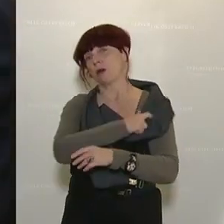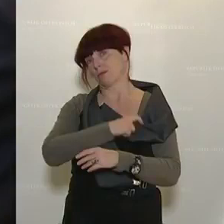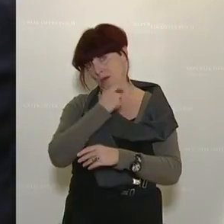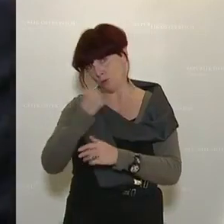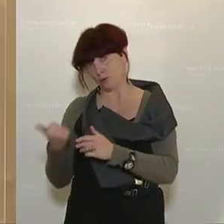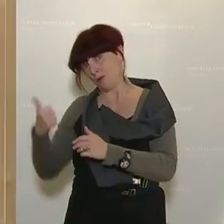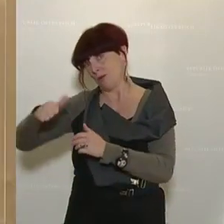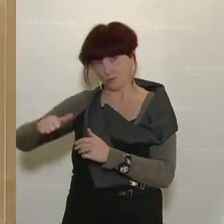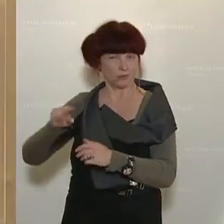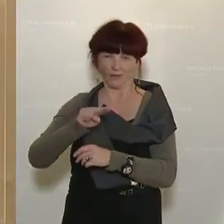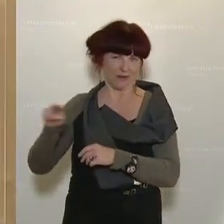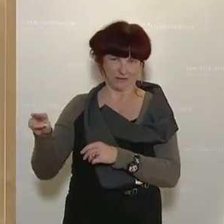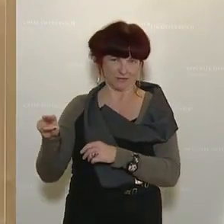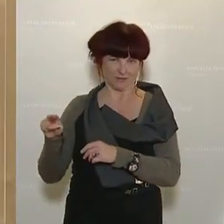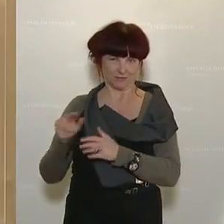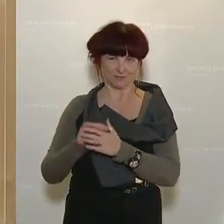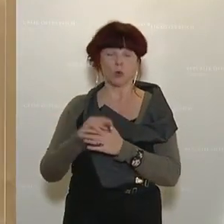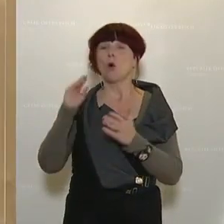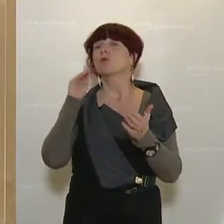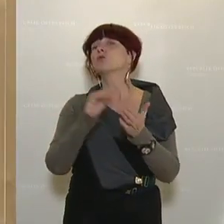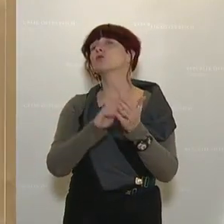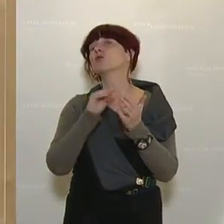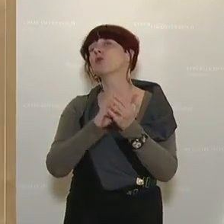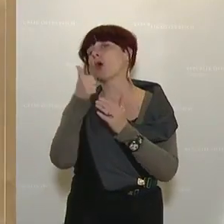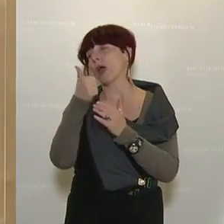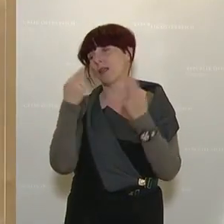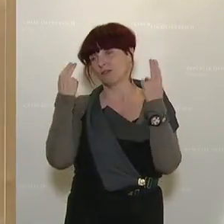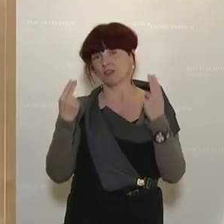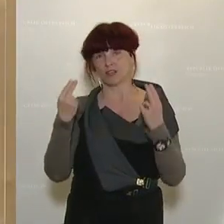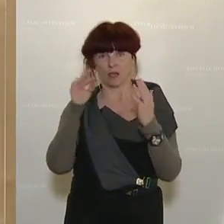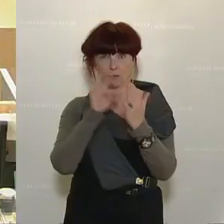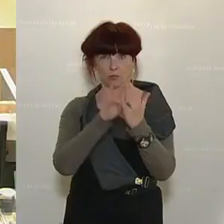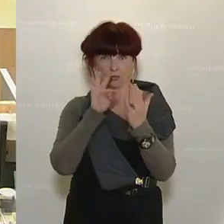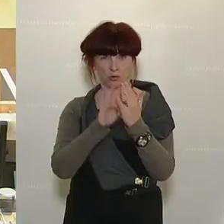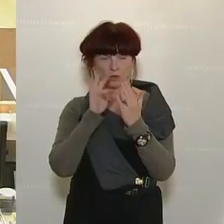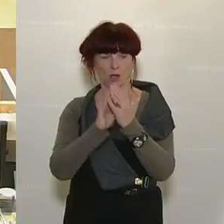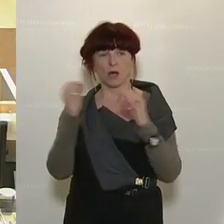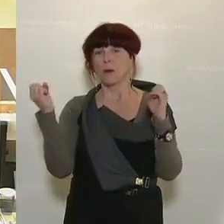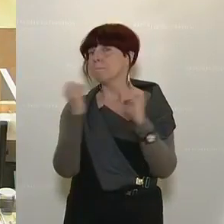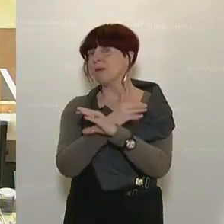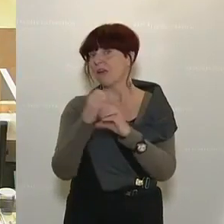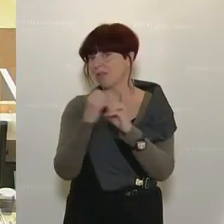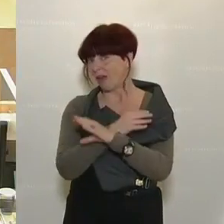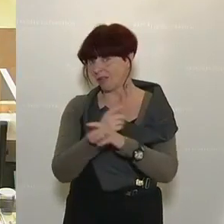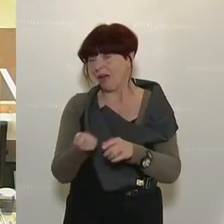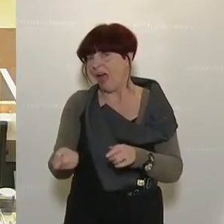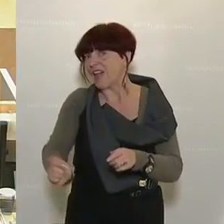gerne möchten. Und jetzt noch ein wichtiger Punkt. Da wird Ihnen im Übrigen auch der Kauf der Medien nicht helfen.